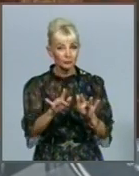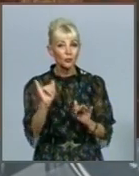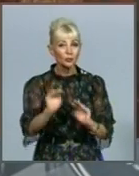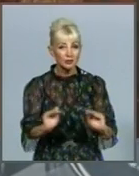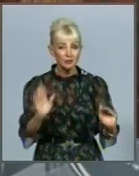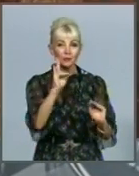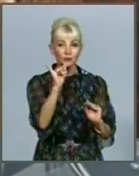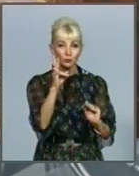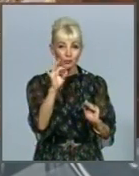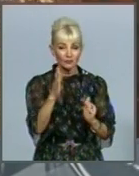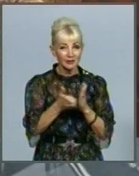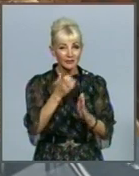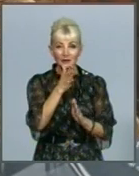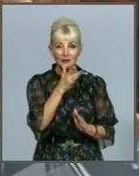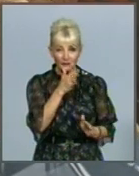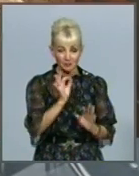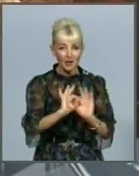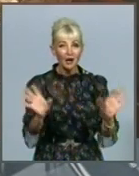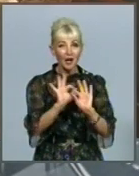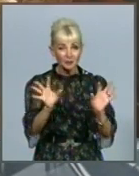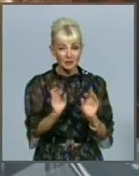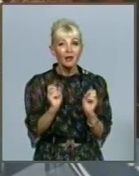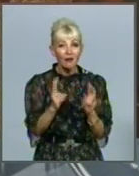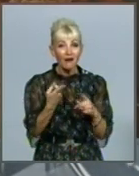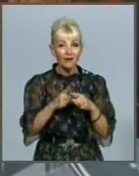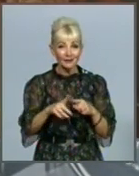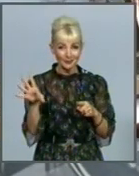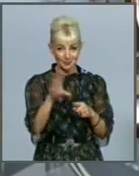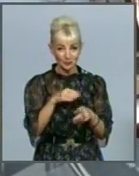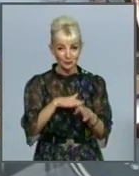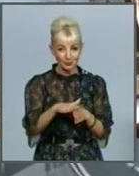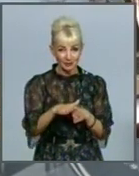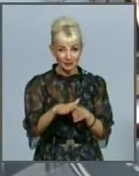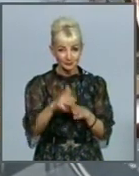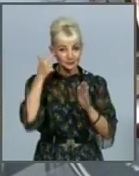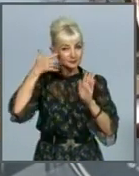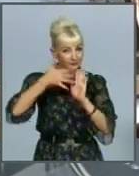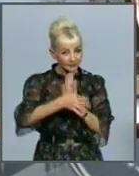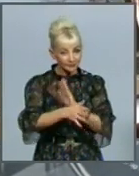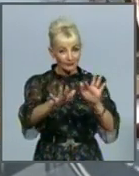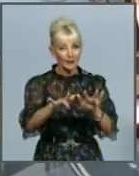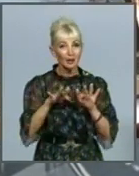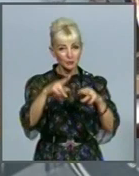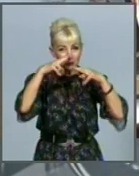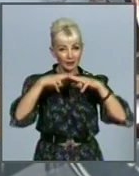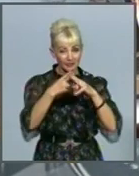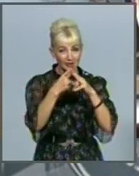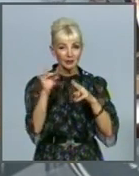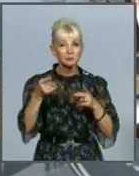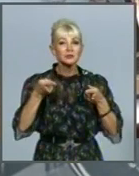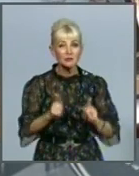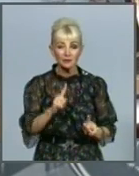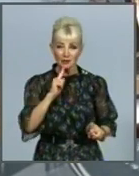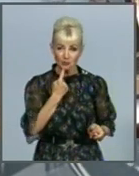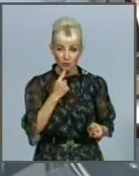онуків не вистачає часу пояснити, як це все працює. Освоїти комп'ютерну техніку їм і справді складно,